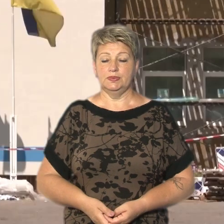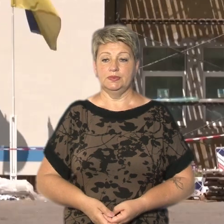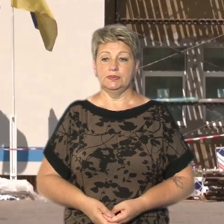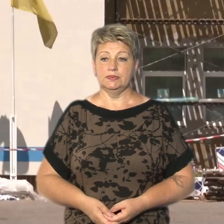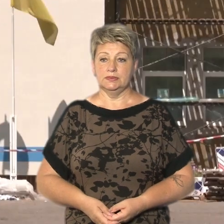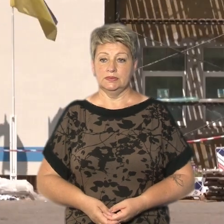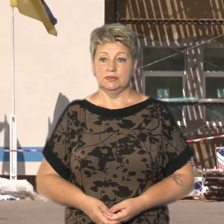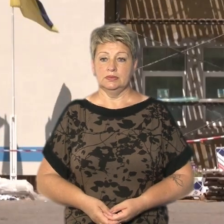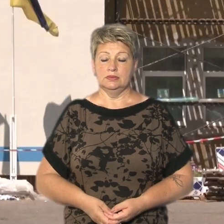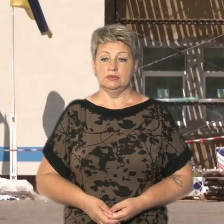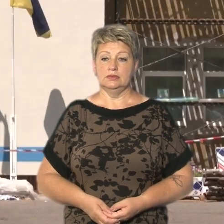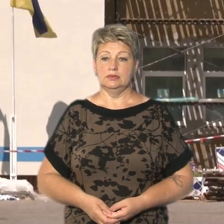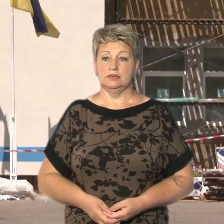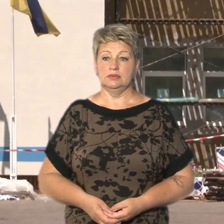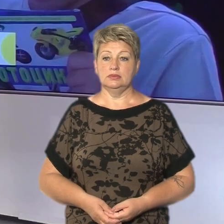Суспільне новини Черкаси.